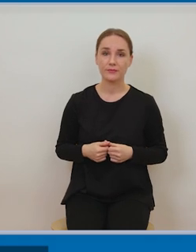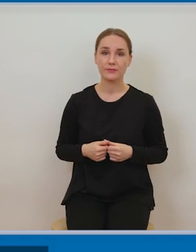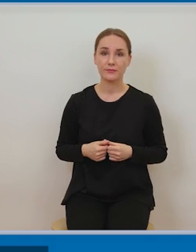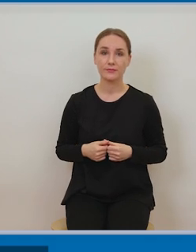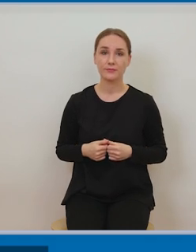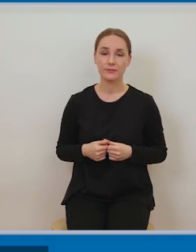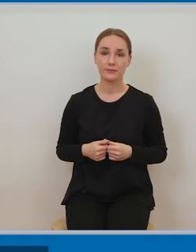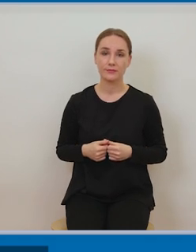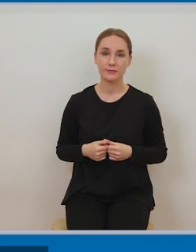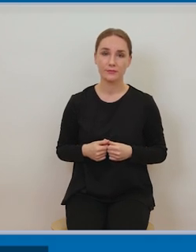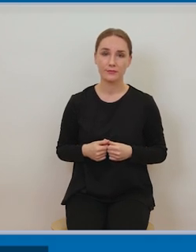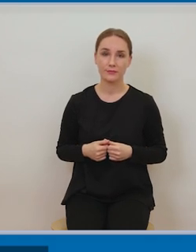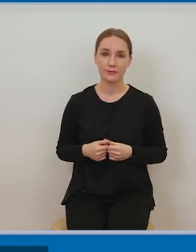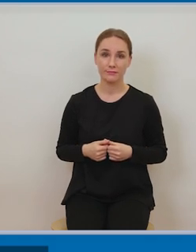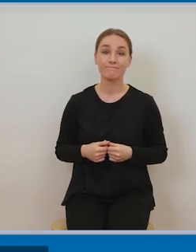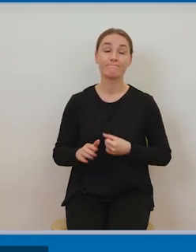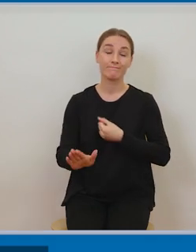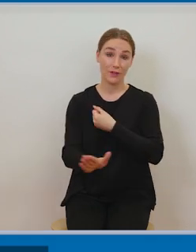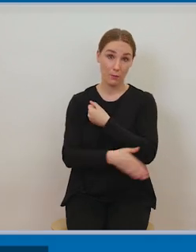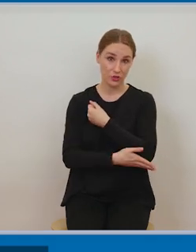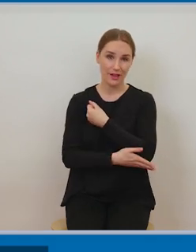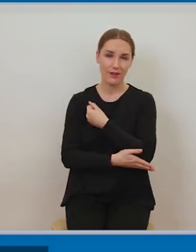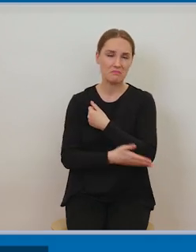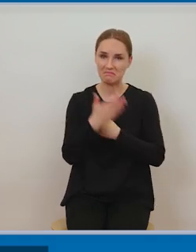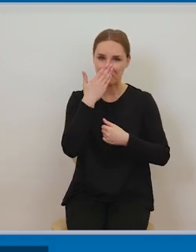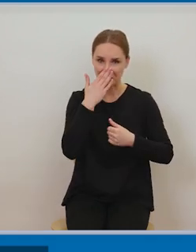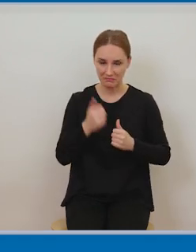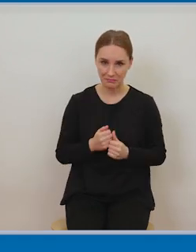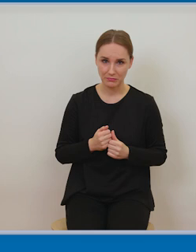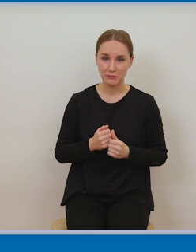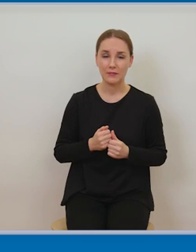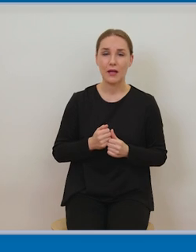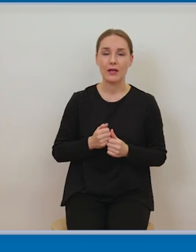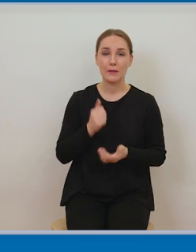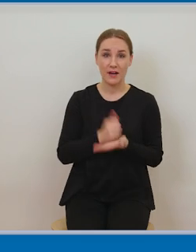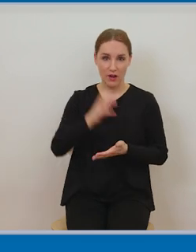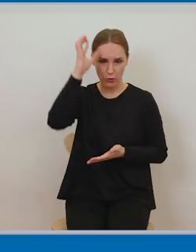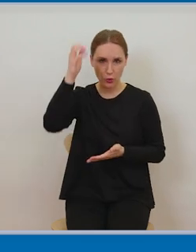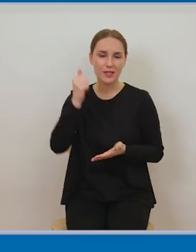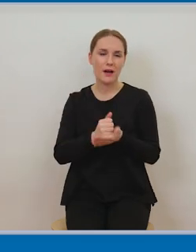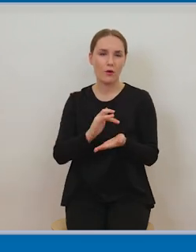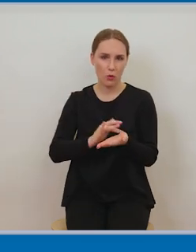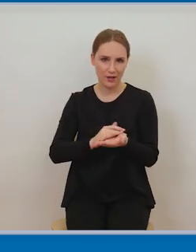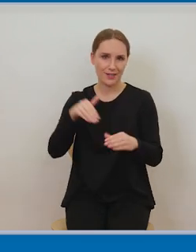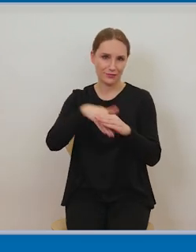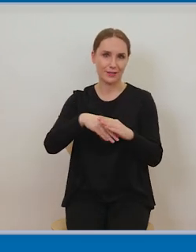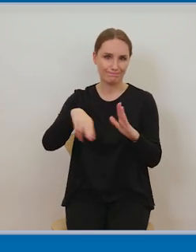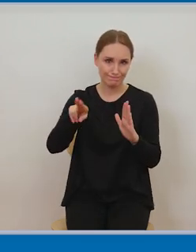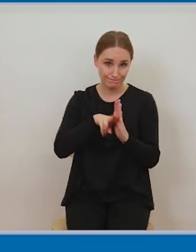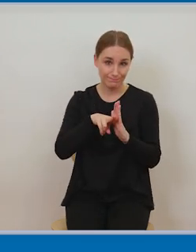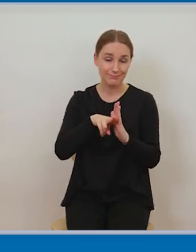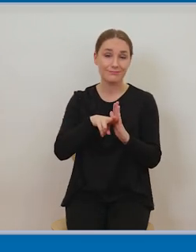to jest podstawa zawarta w przepisach ustawy o prawie autorskim prawach pokrewnych, które to przepisy konstruują